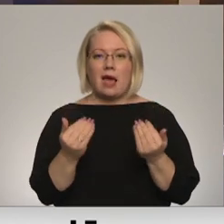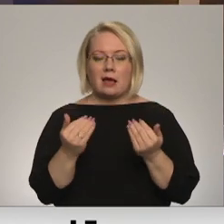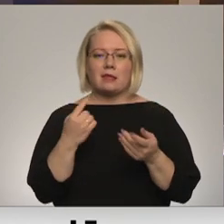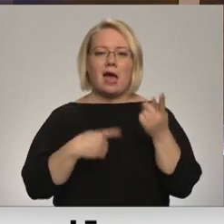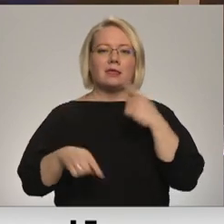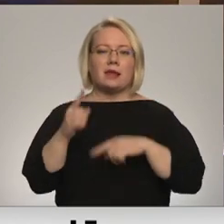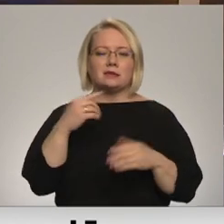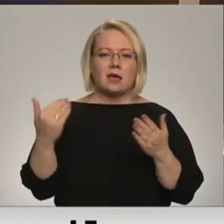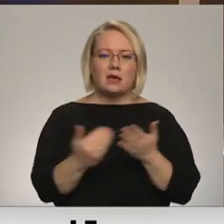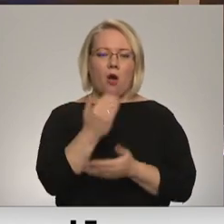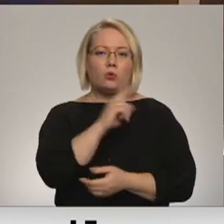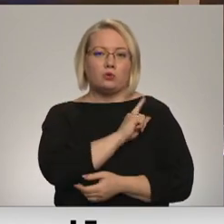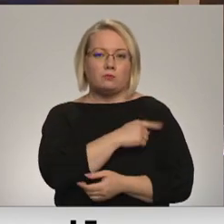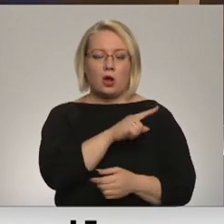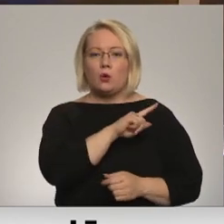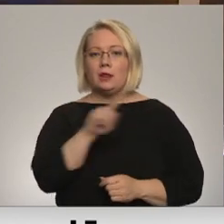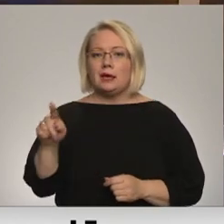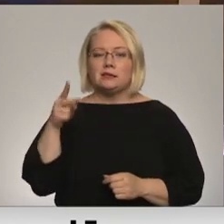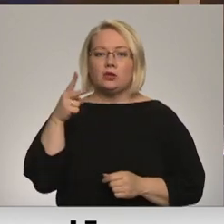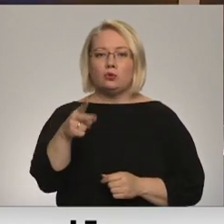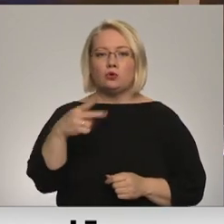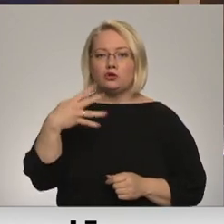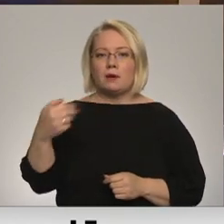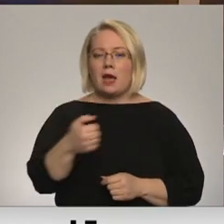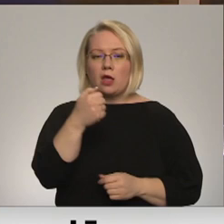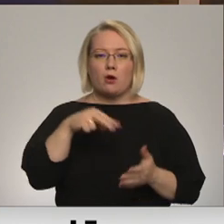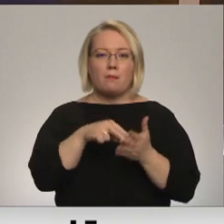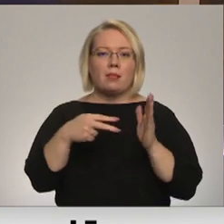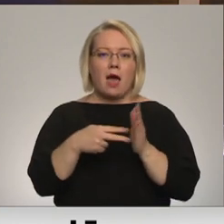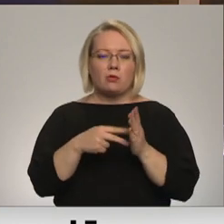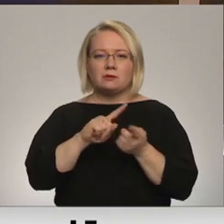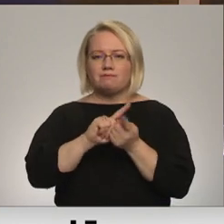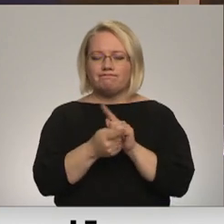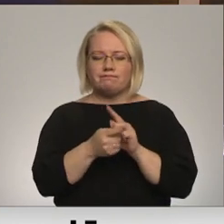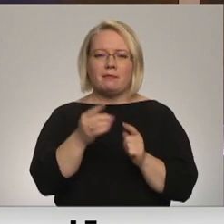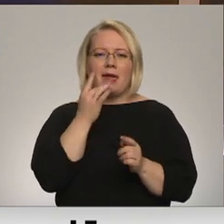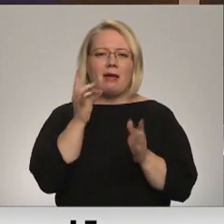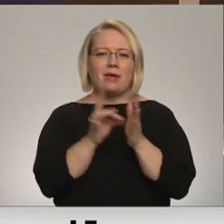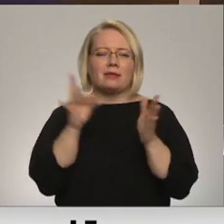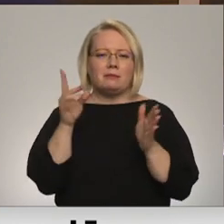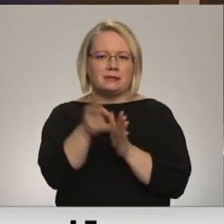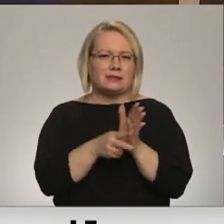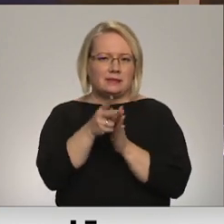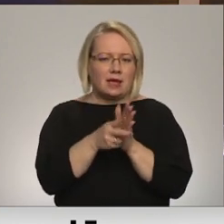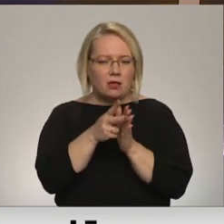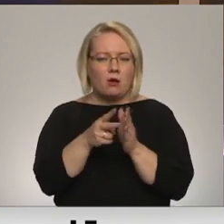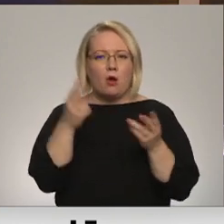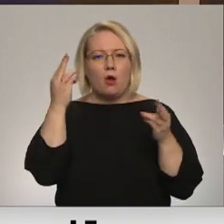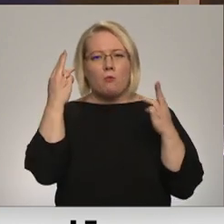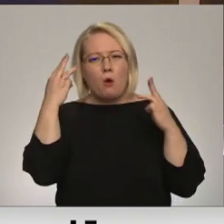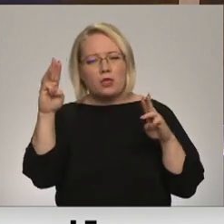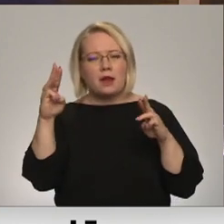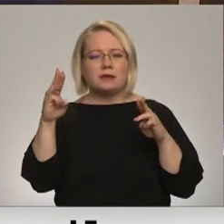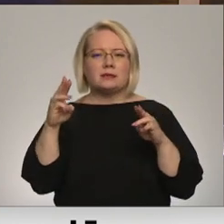jaunu spāri. Līdz 2040. gadam plānots elektrificēt visu Latvijas dzelzceļu tīklu, modernu zēdi